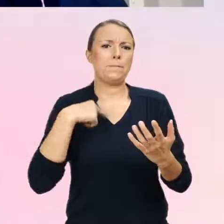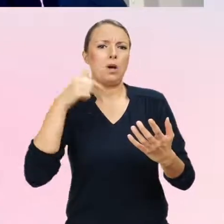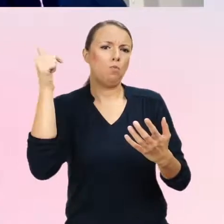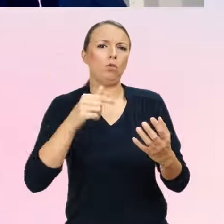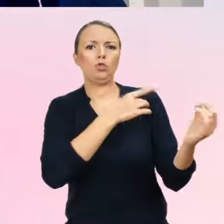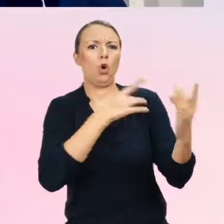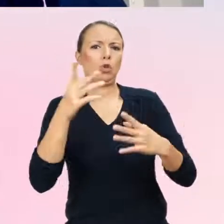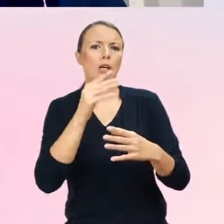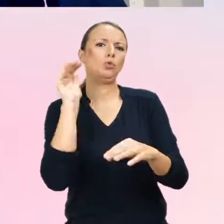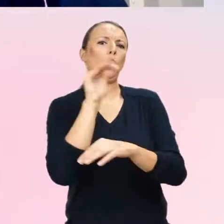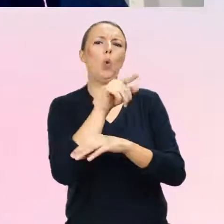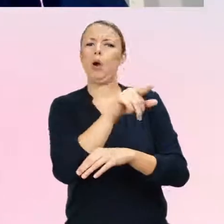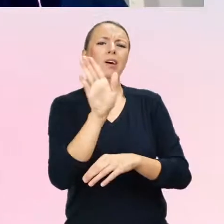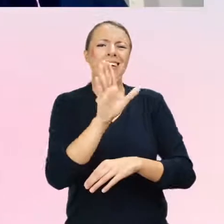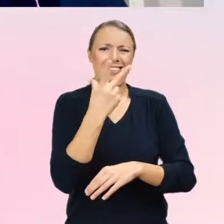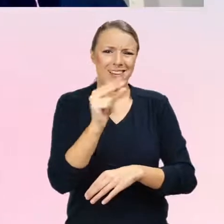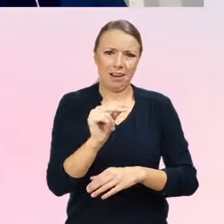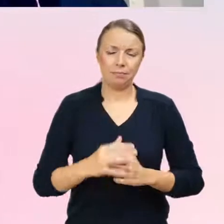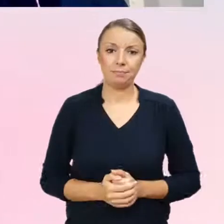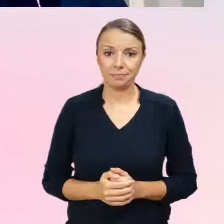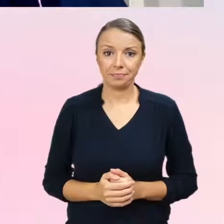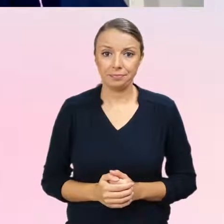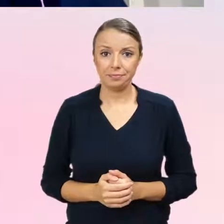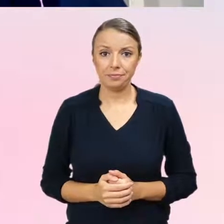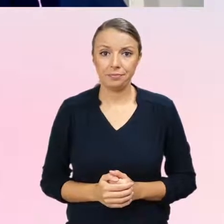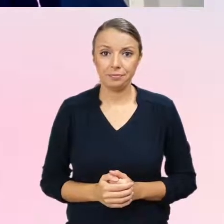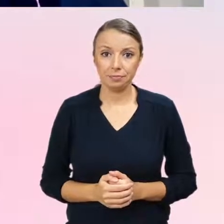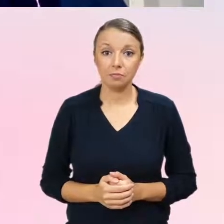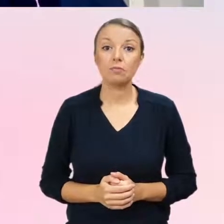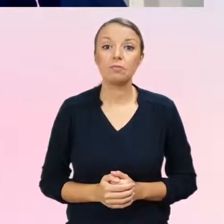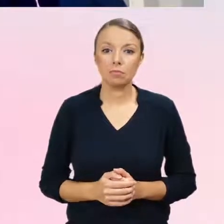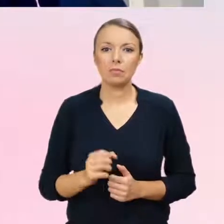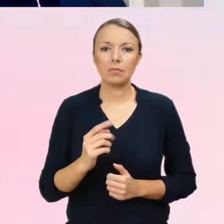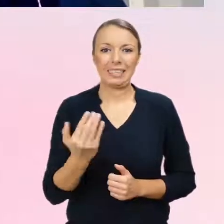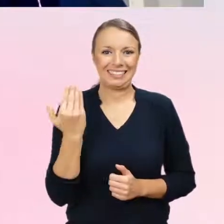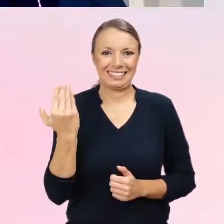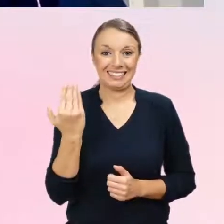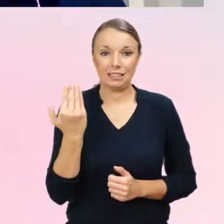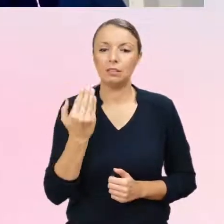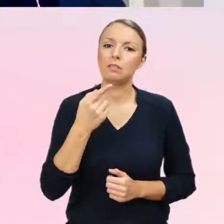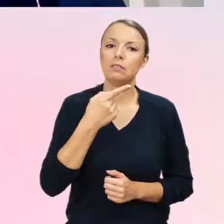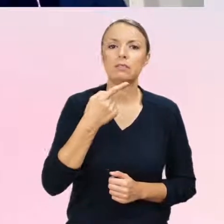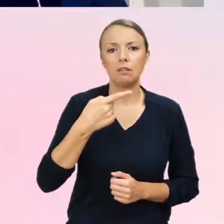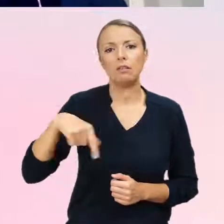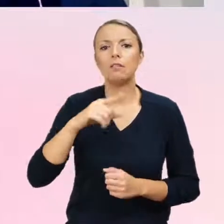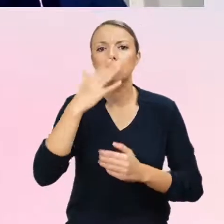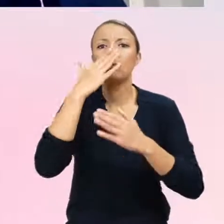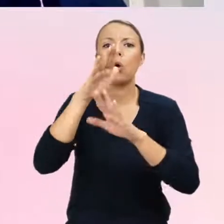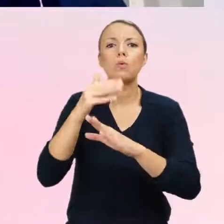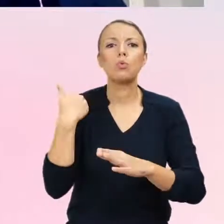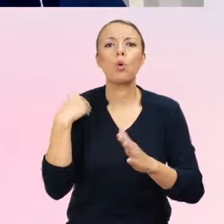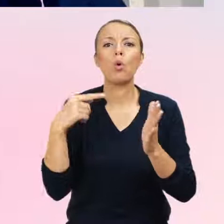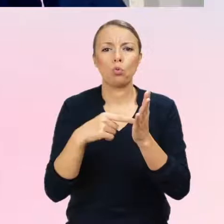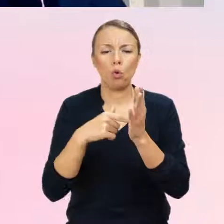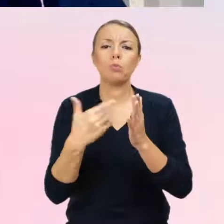No dobrze. I to, co pokazywałam przed sekundem, to przed sekundem odnosiło się do małych